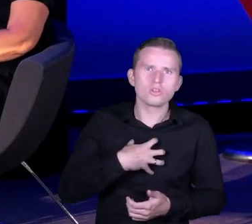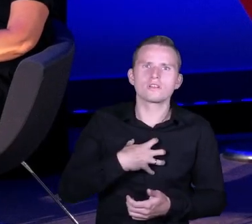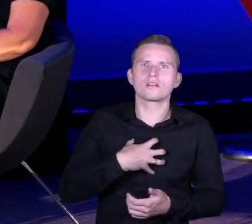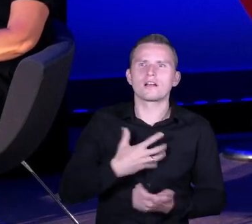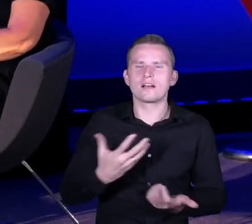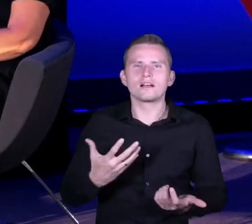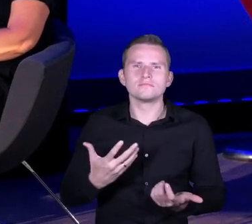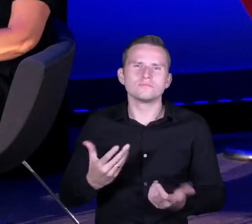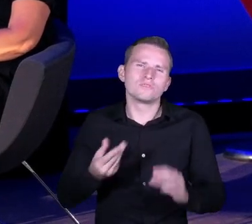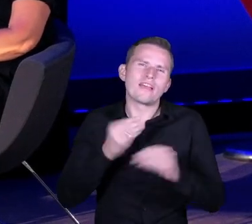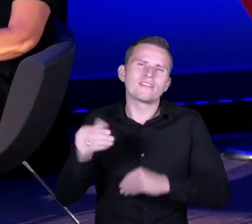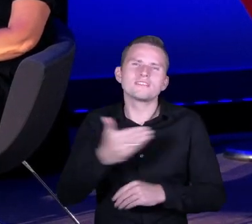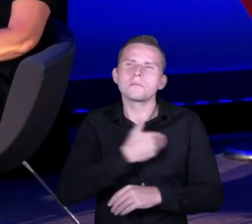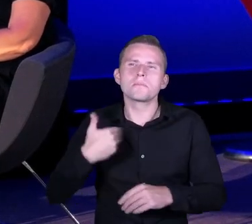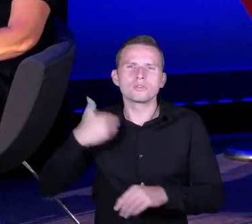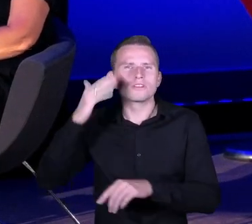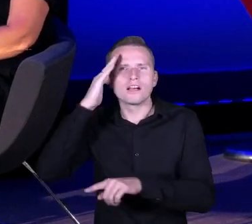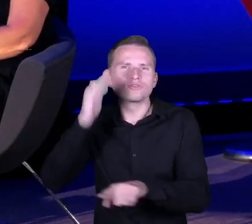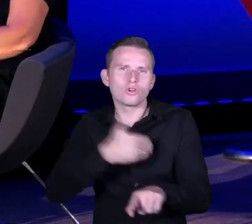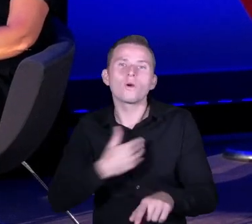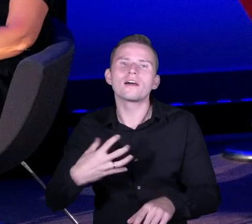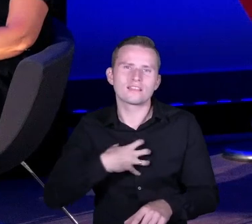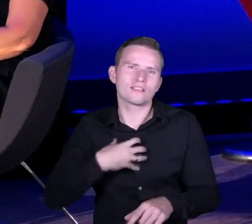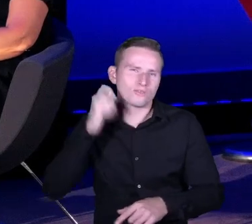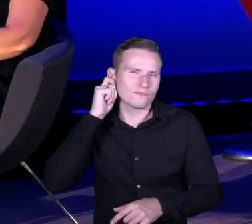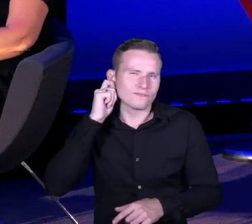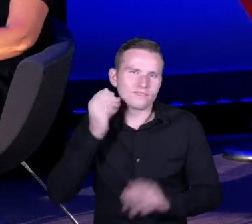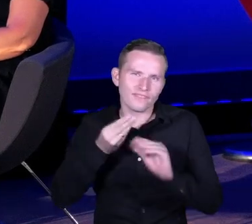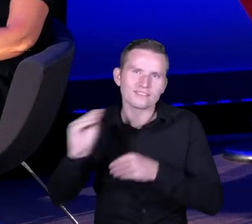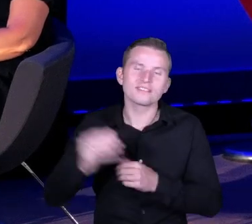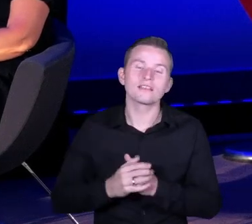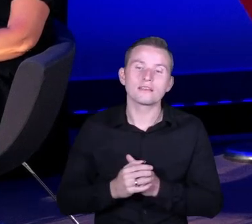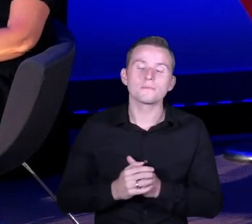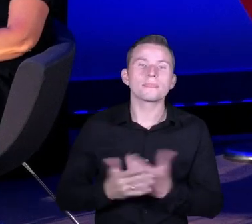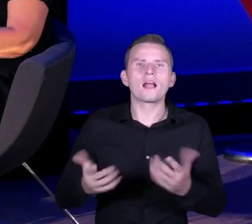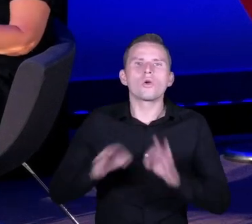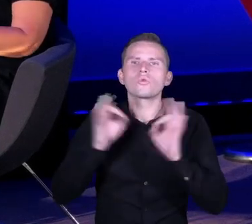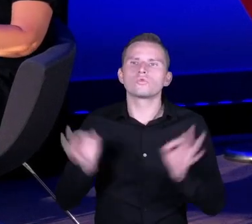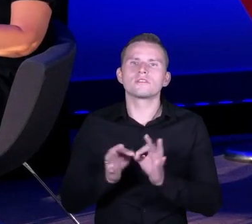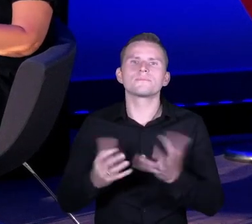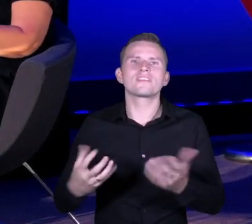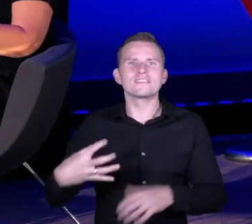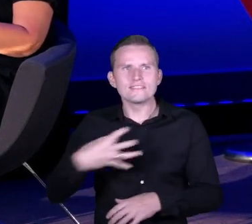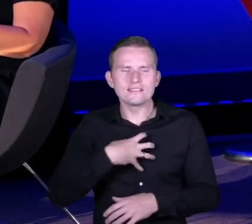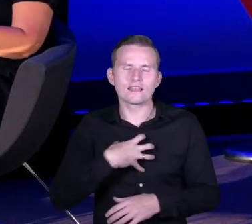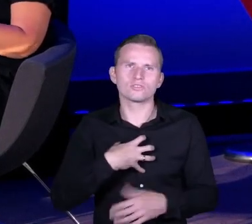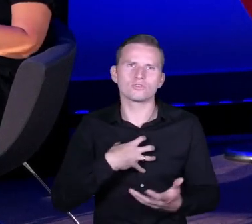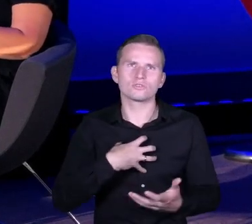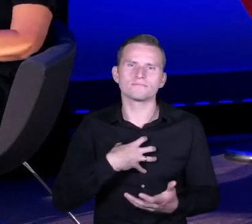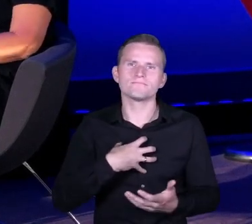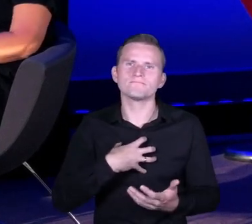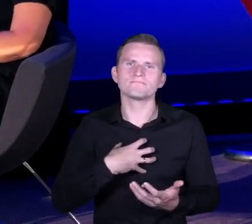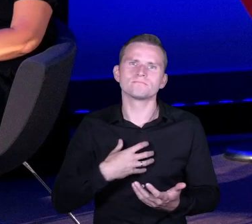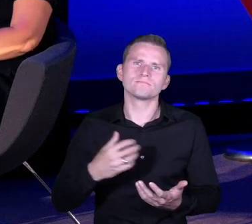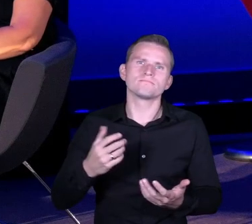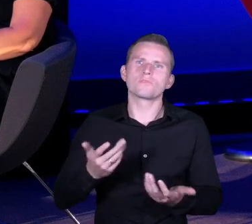jednak w polskiej szkole kobieta. W każdym razie nauczyciel, dyrektor jako pierwszy, pierwsza